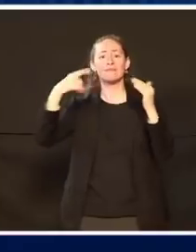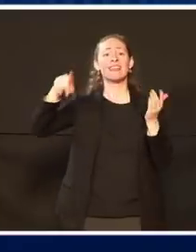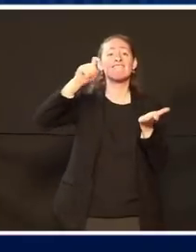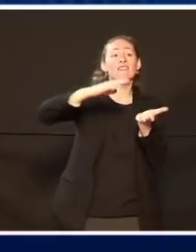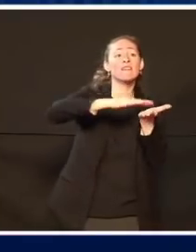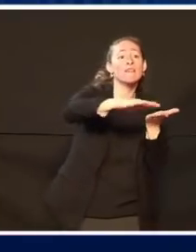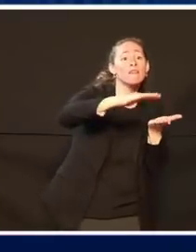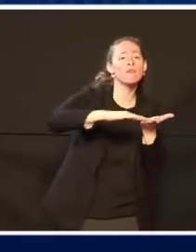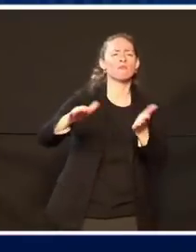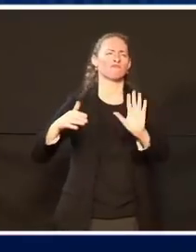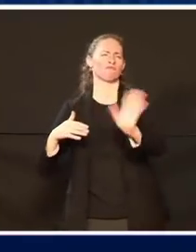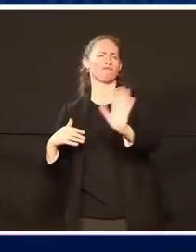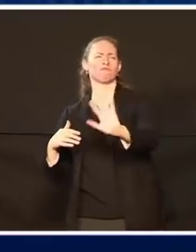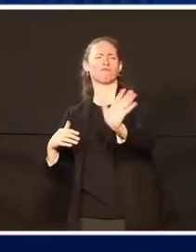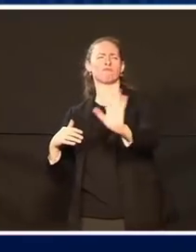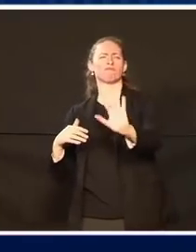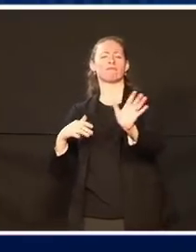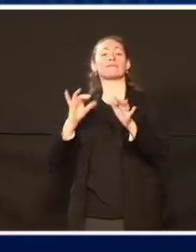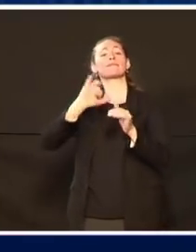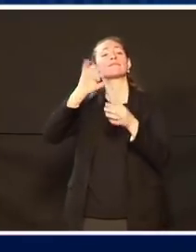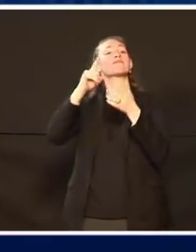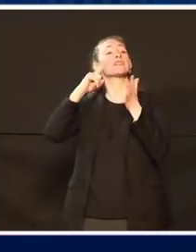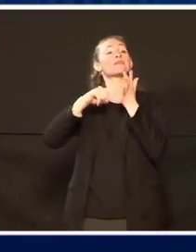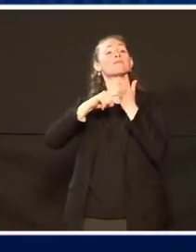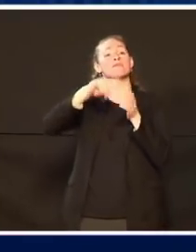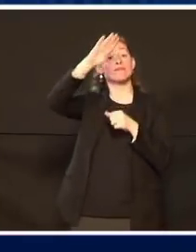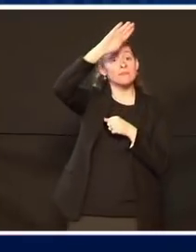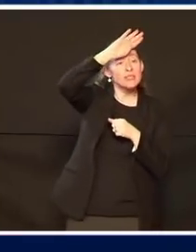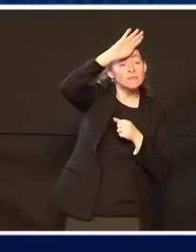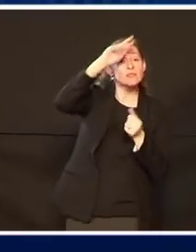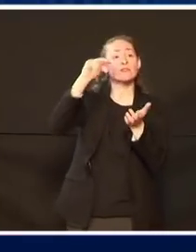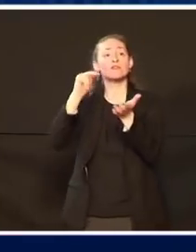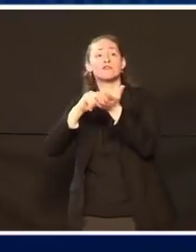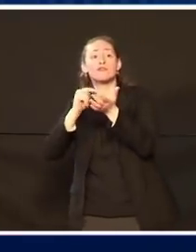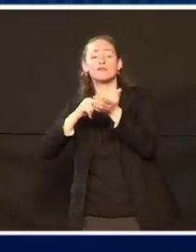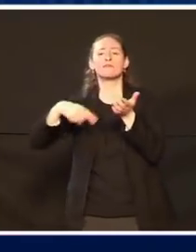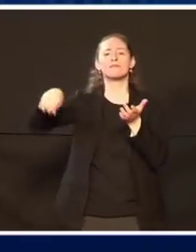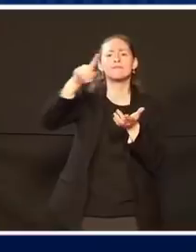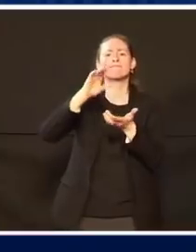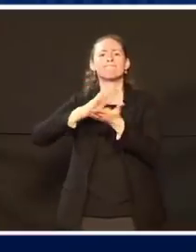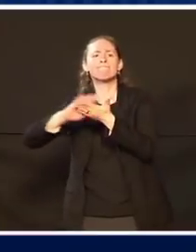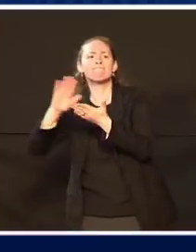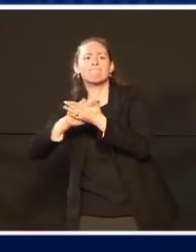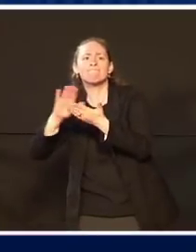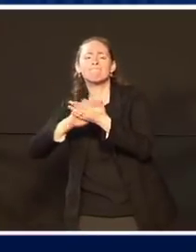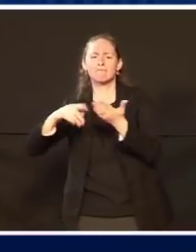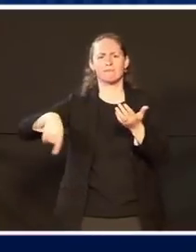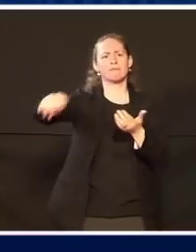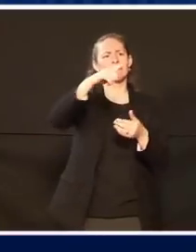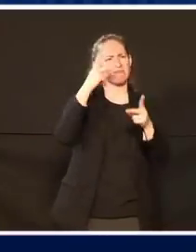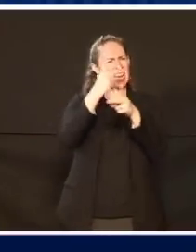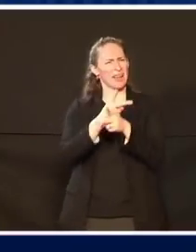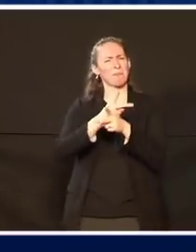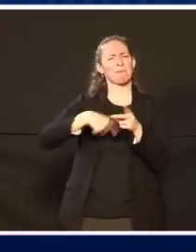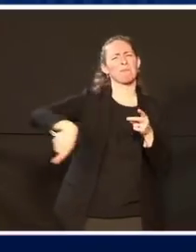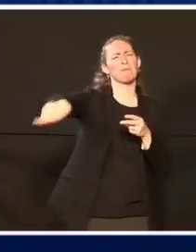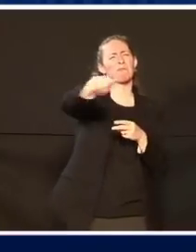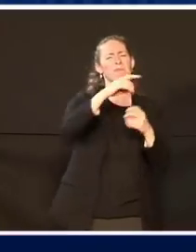Feuerwehrleute, Krankenschwestern. Wir müssen den Mindestlohn anheben. Er ist zu gering. Er ist nicht hoch genug.